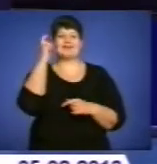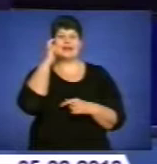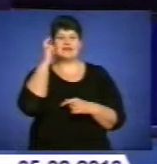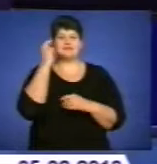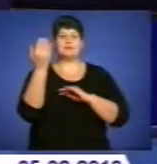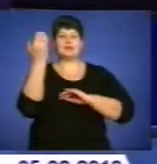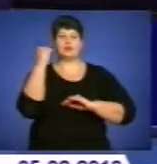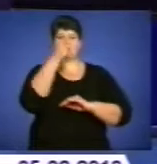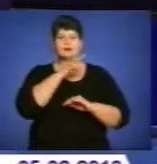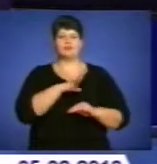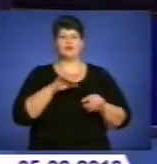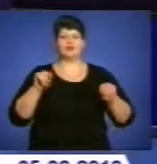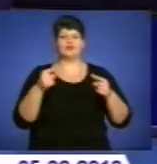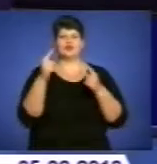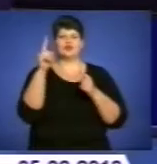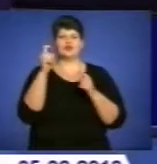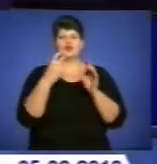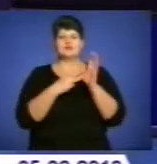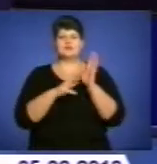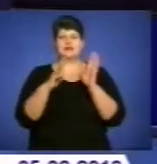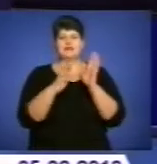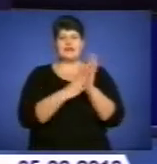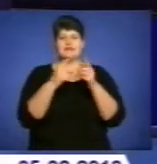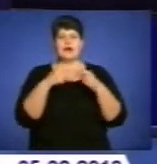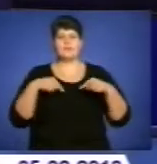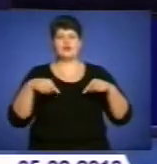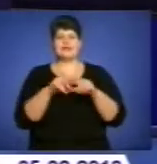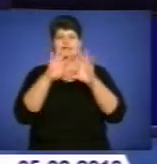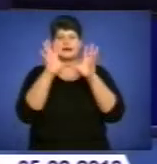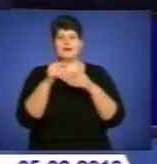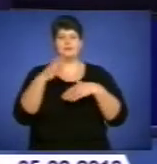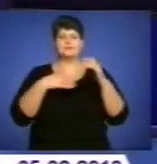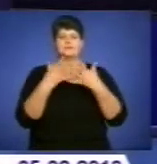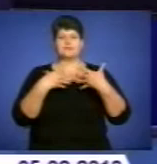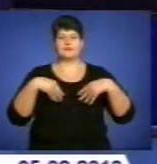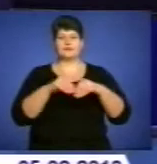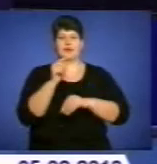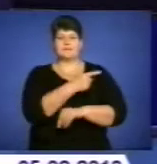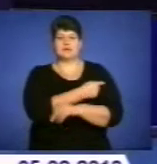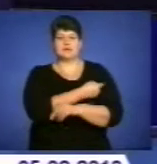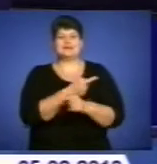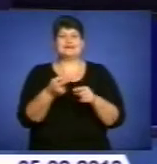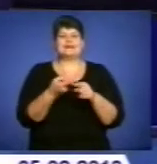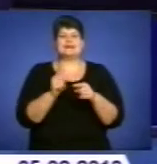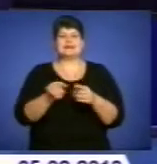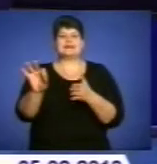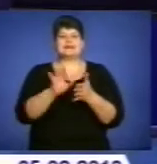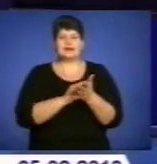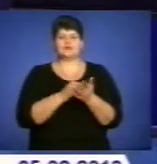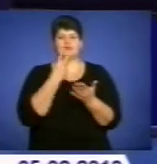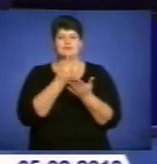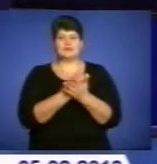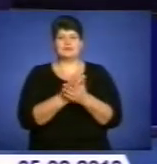минулий рік було створено 179 амбулаторій загальної практики сімейної медицини. Це відразу позначилось на збільшенні звернень,